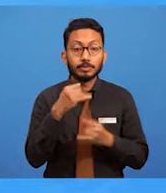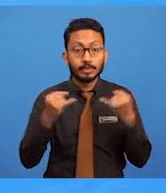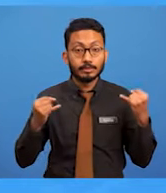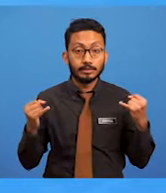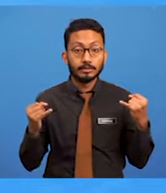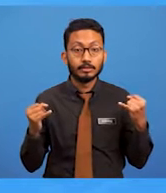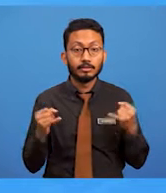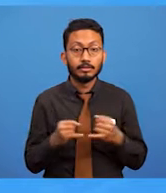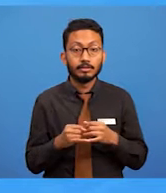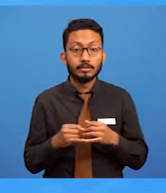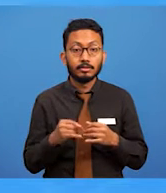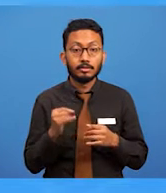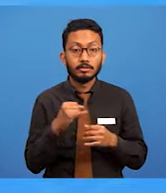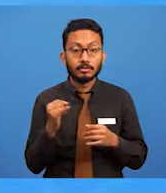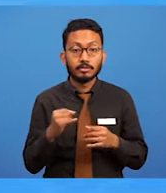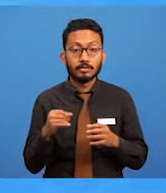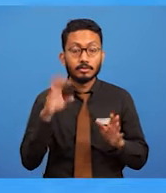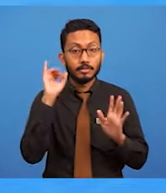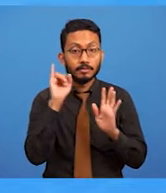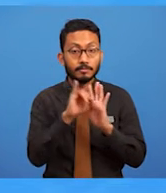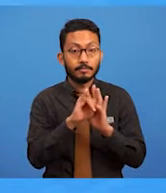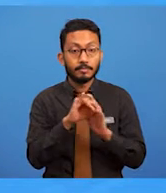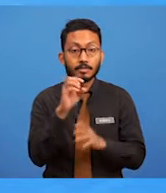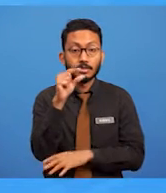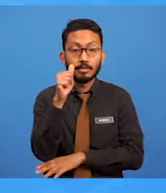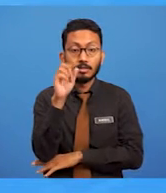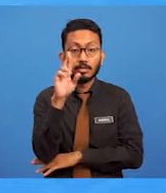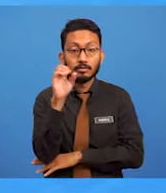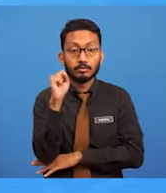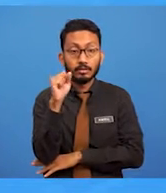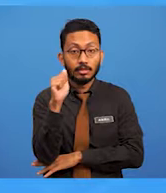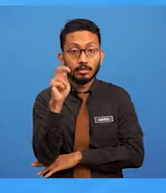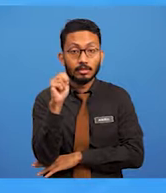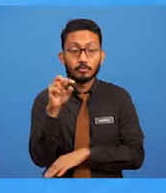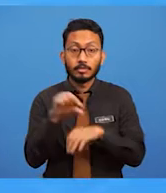sasaran pengguna yang telah anda pelajari.